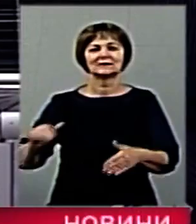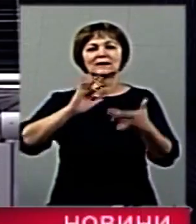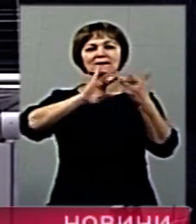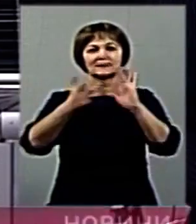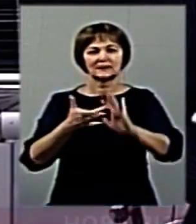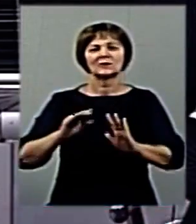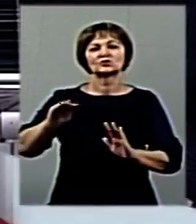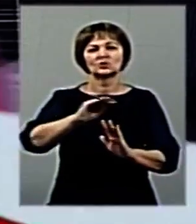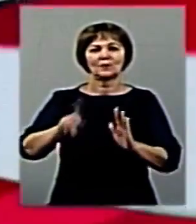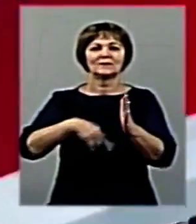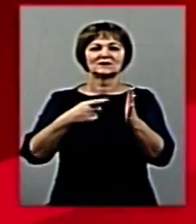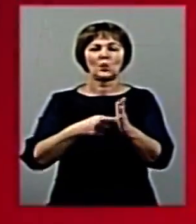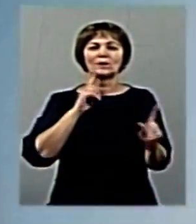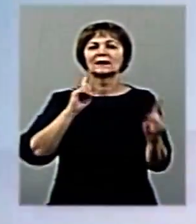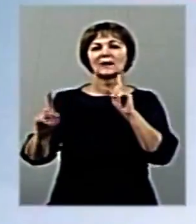ради.